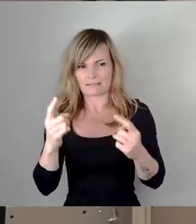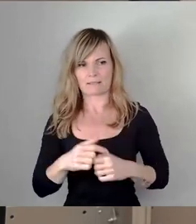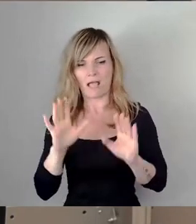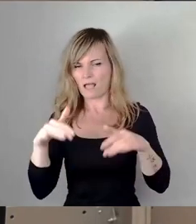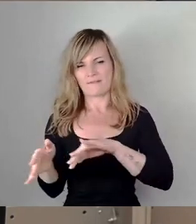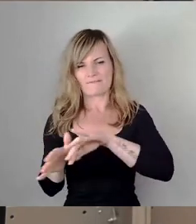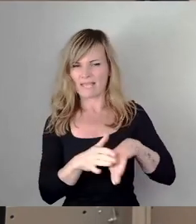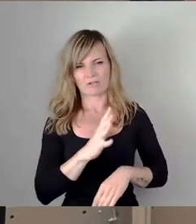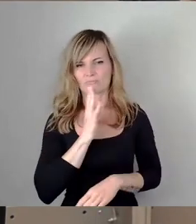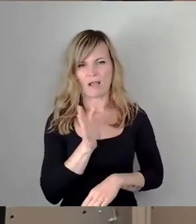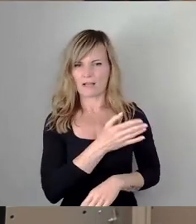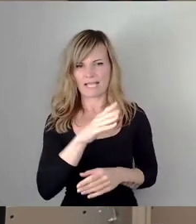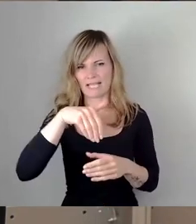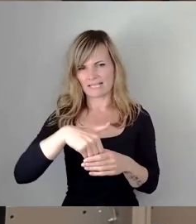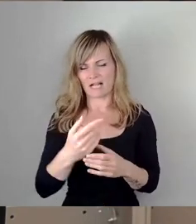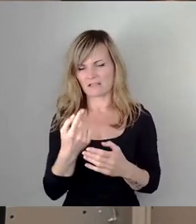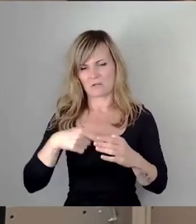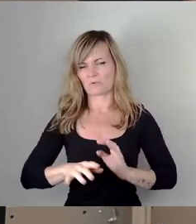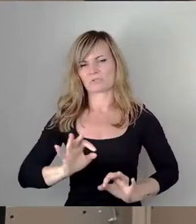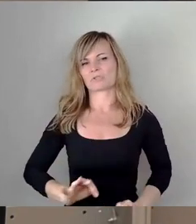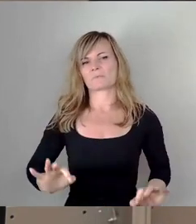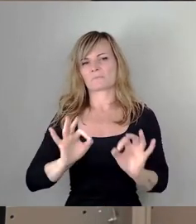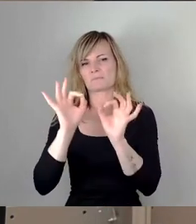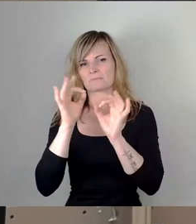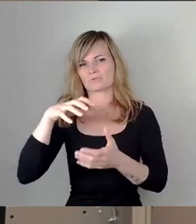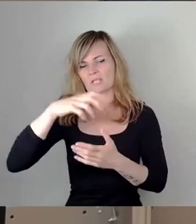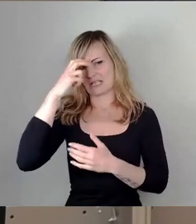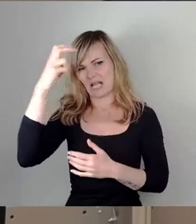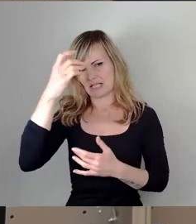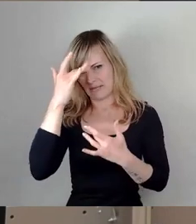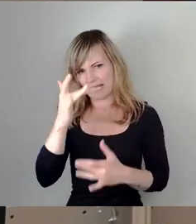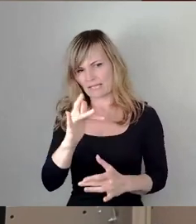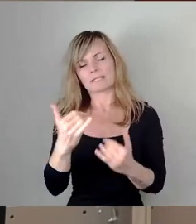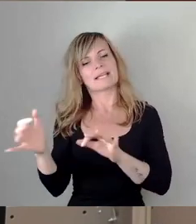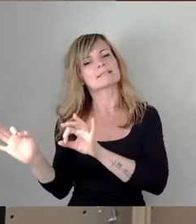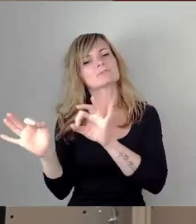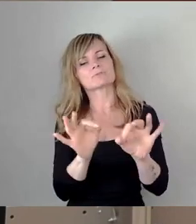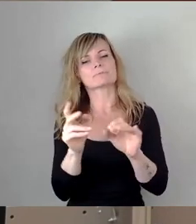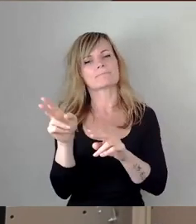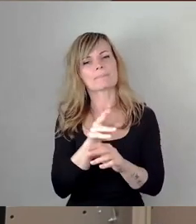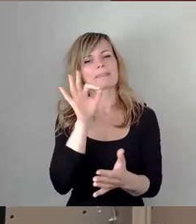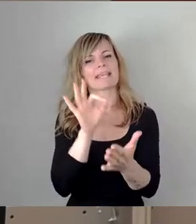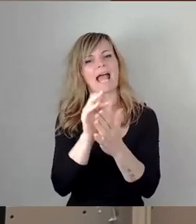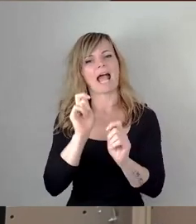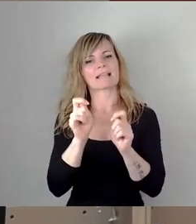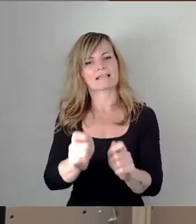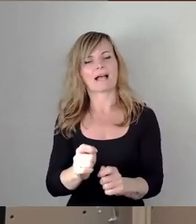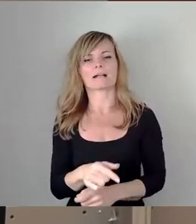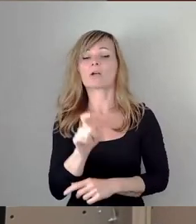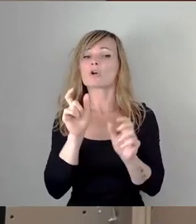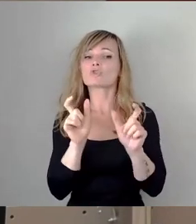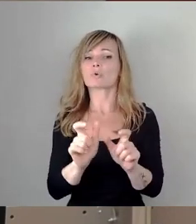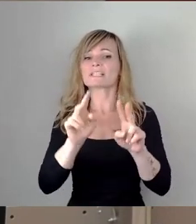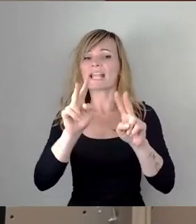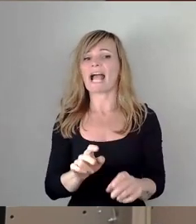unweigerlich inhaltlich unterirdischen Stadtratsbekenntnis zum Kern des Antrags, dem Schutz der Ehrenamtler. Ich